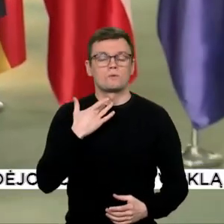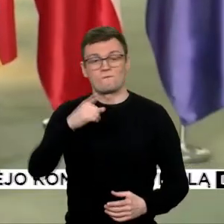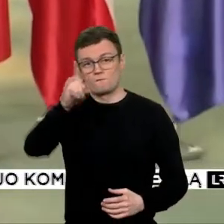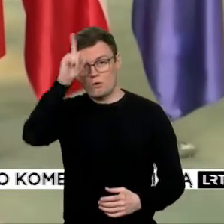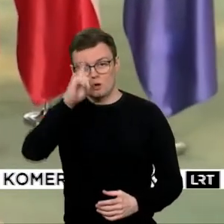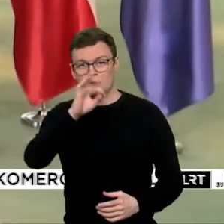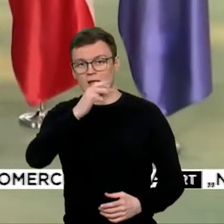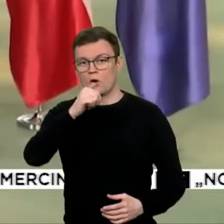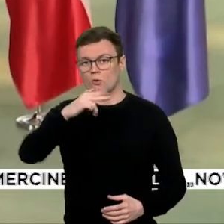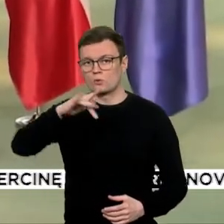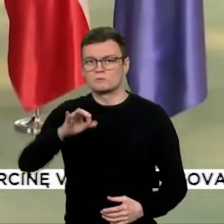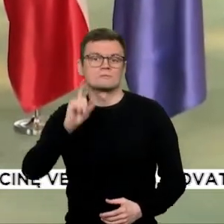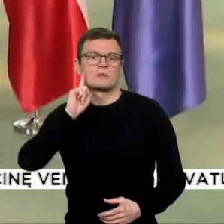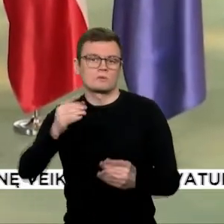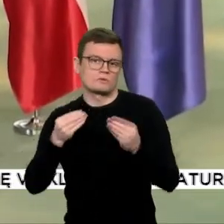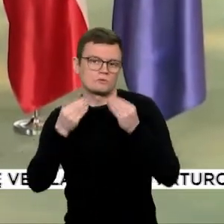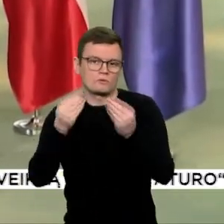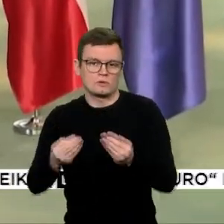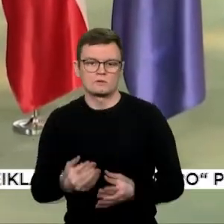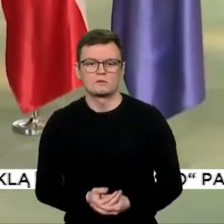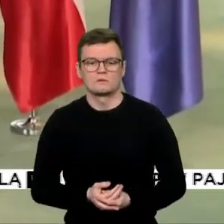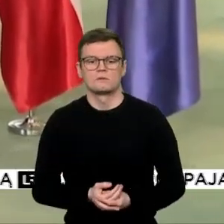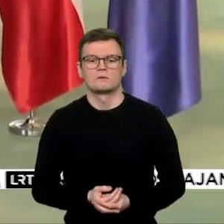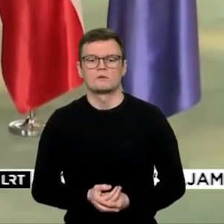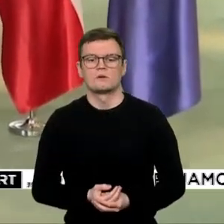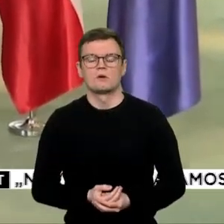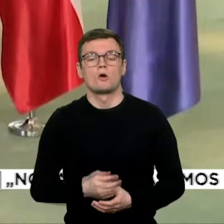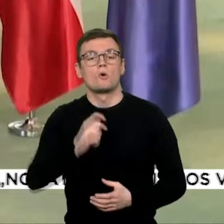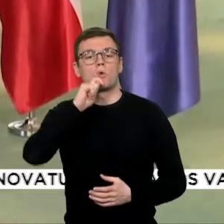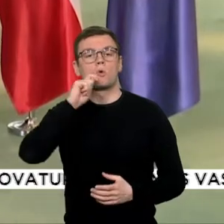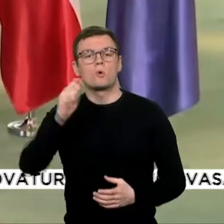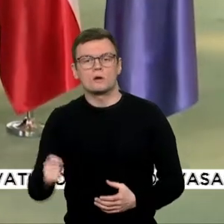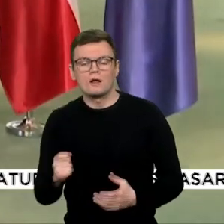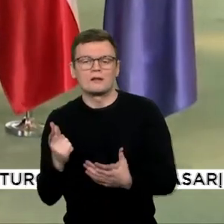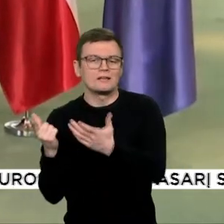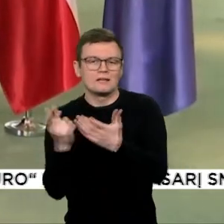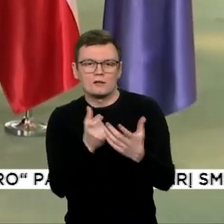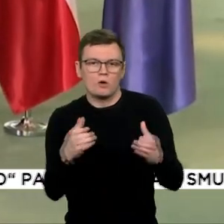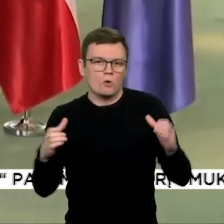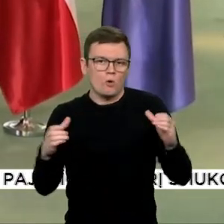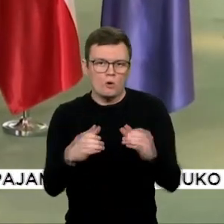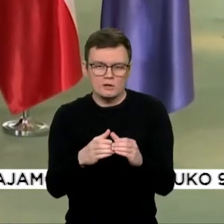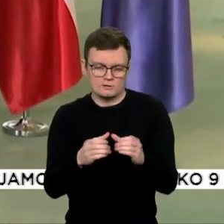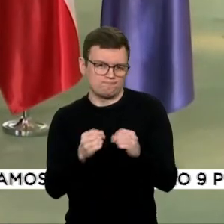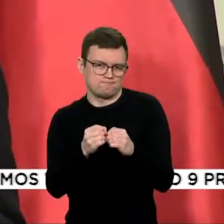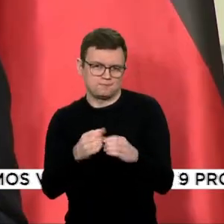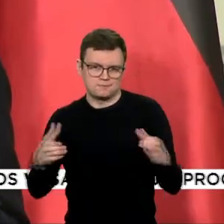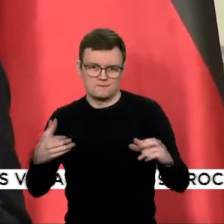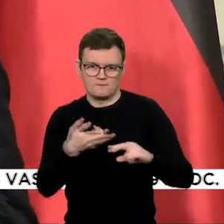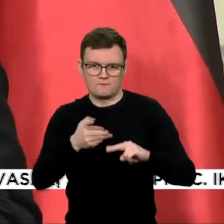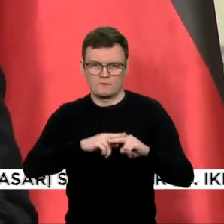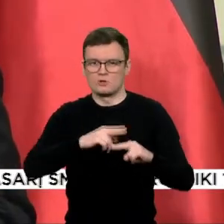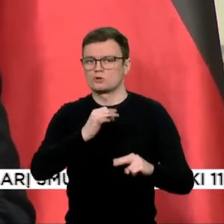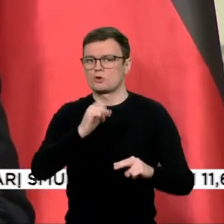vadovaujama Ukrainos ginklavimo koalicija išplėsti, kad šolsas nesijaustų vienišas dėlėmė mūsų sprendimų.